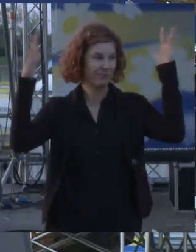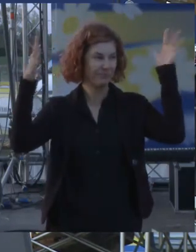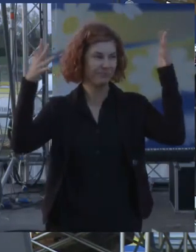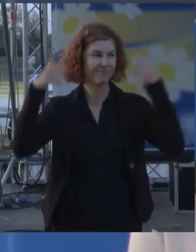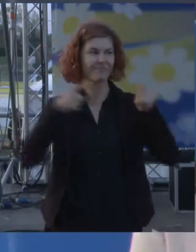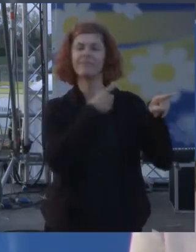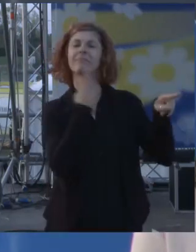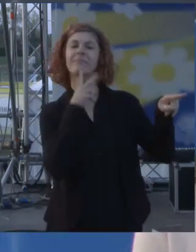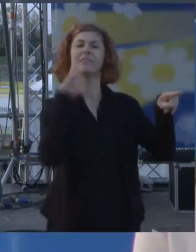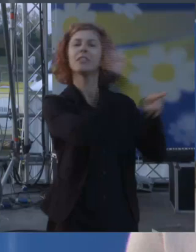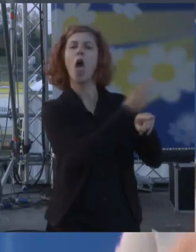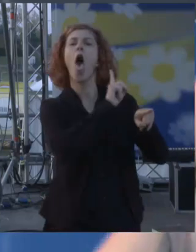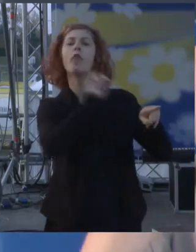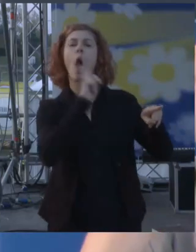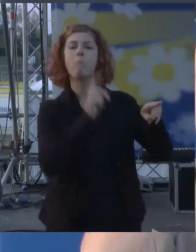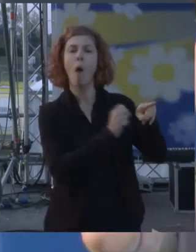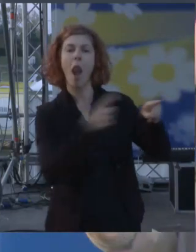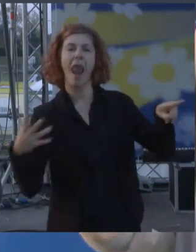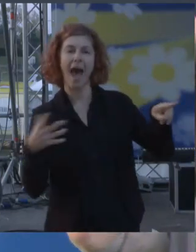Non mollo